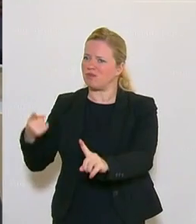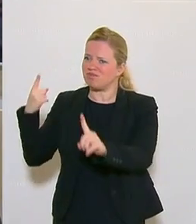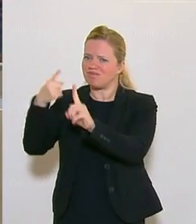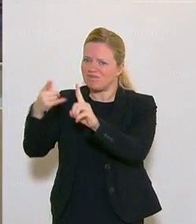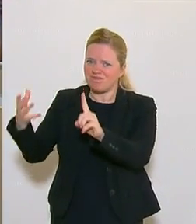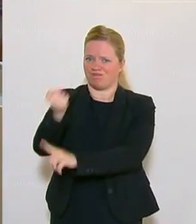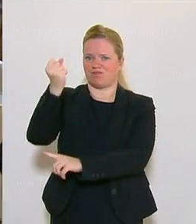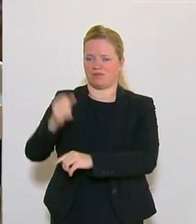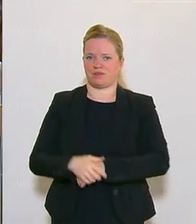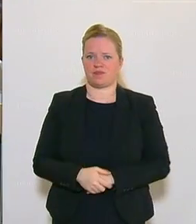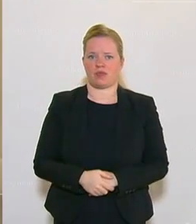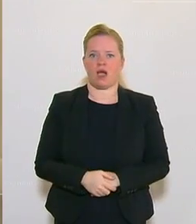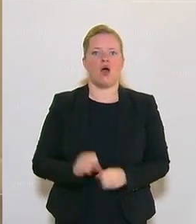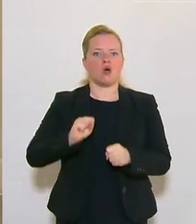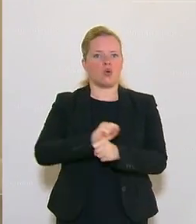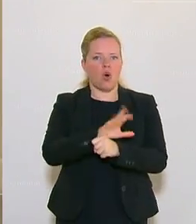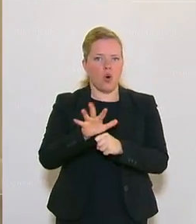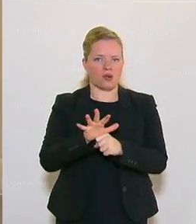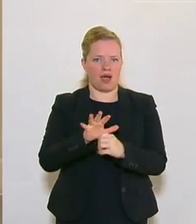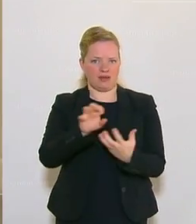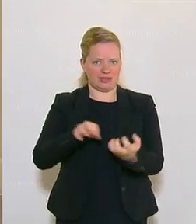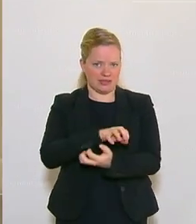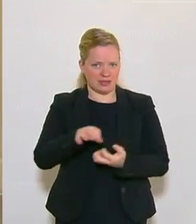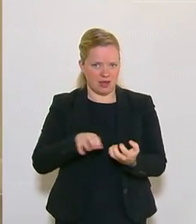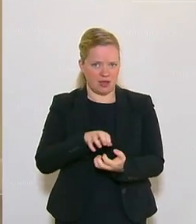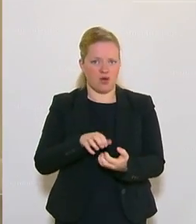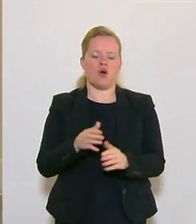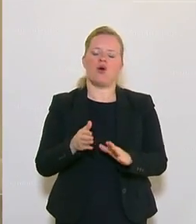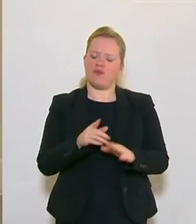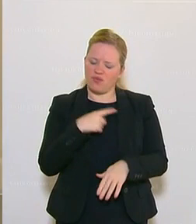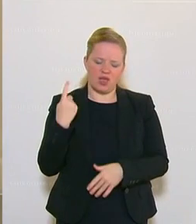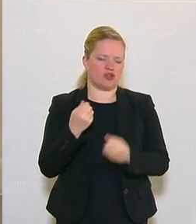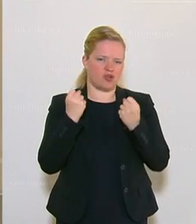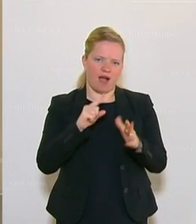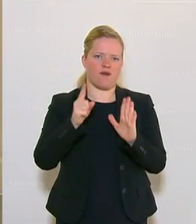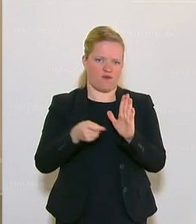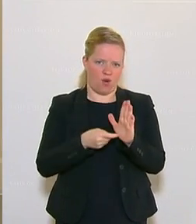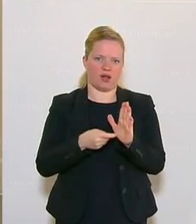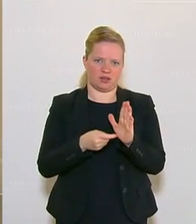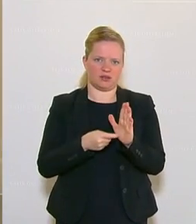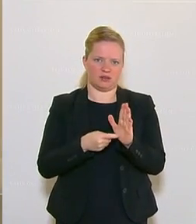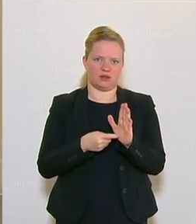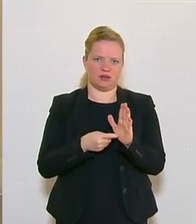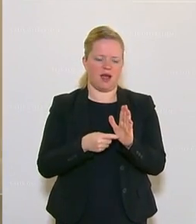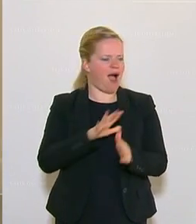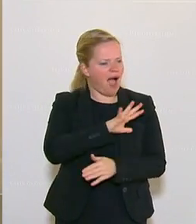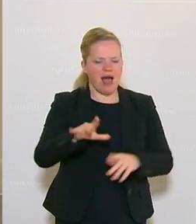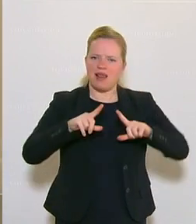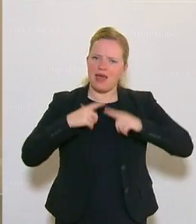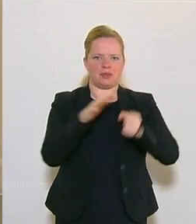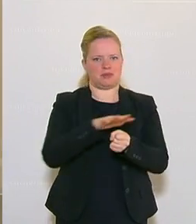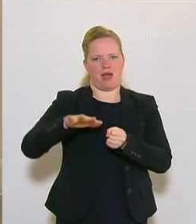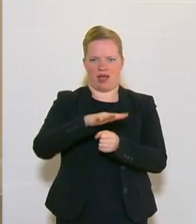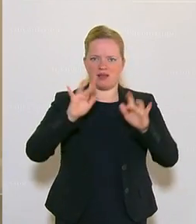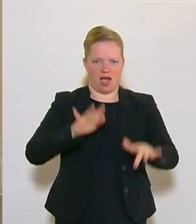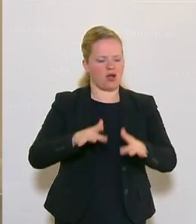Die Corona-Krise und vieles wurde dazu schon gesagt, fordert uns alle und sie fordert uns alle in allen Lebensbereichen.